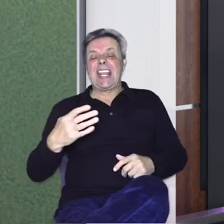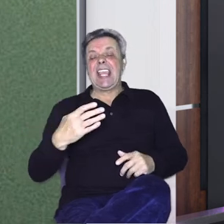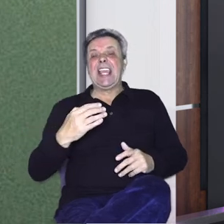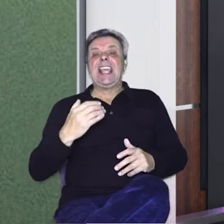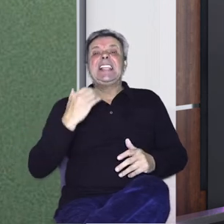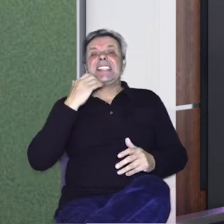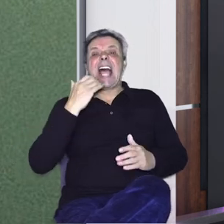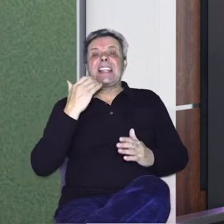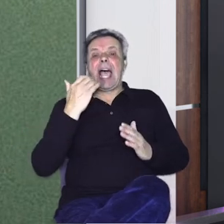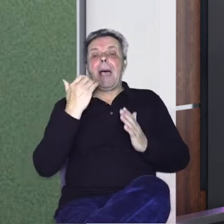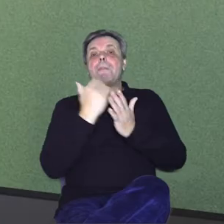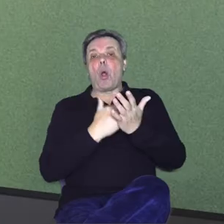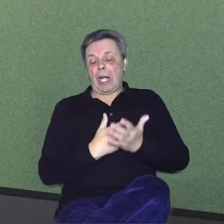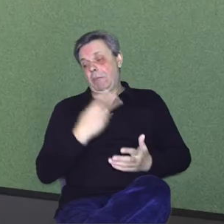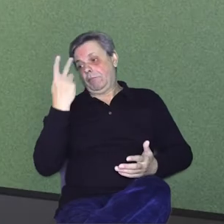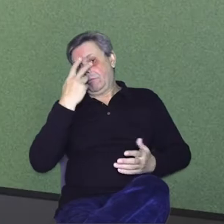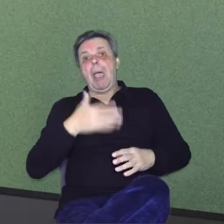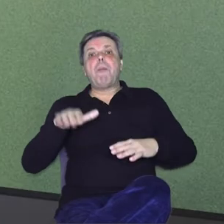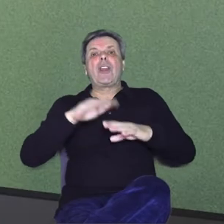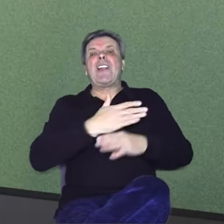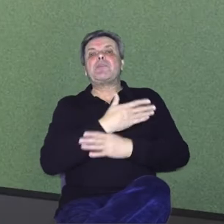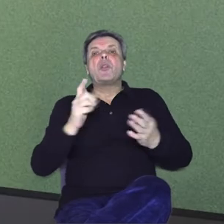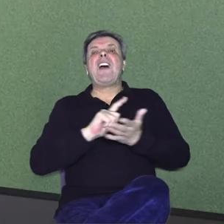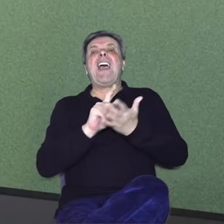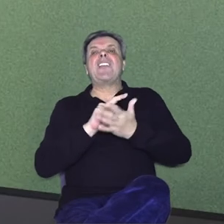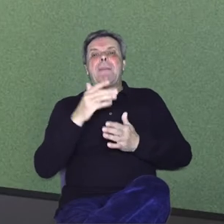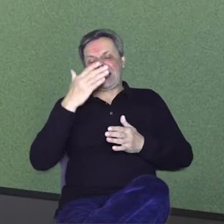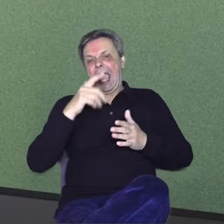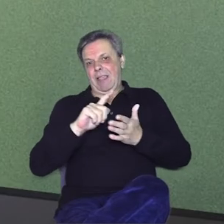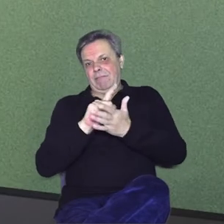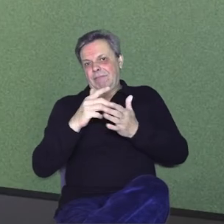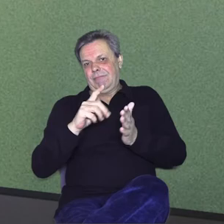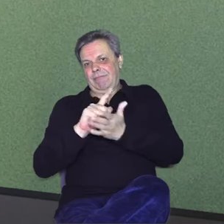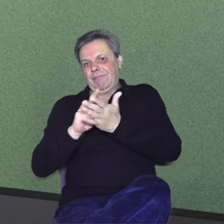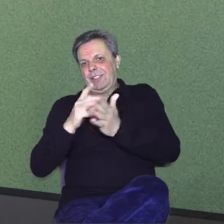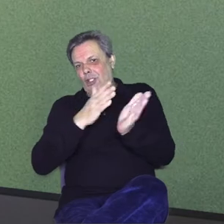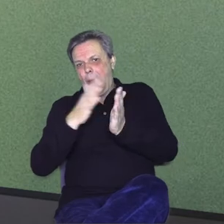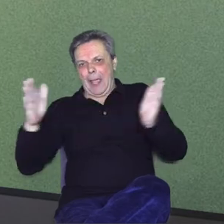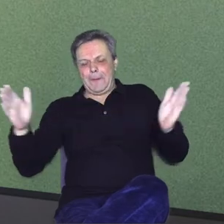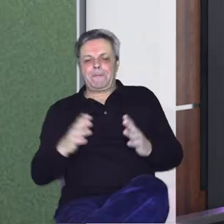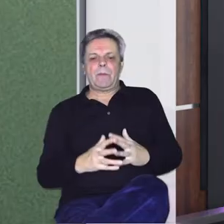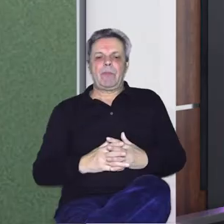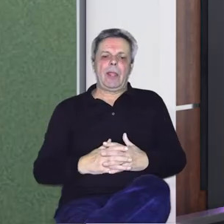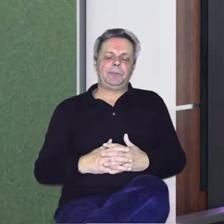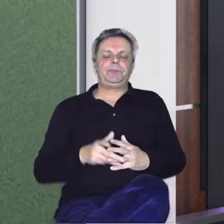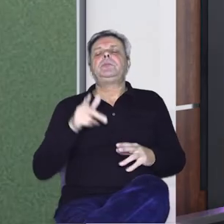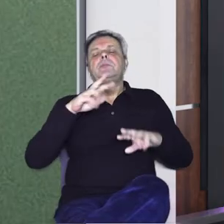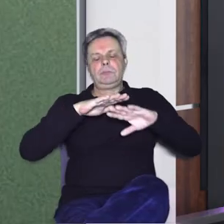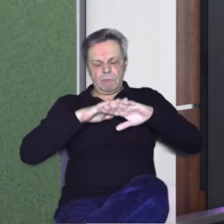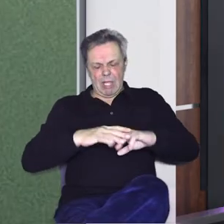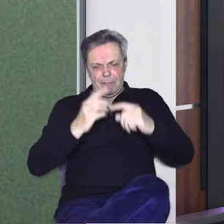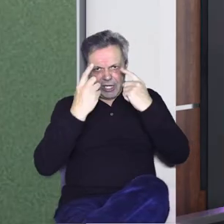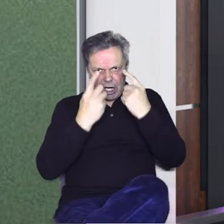programa. Zašto? Jer smo pokrivali sve vremenske zone. Svaka čast. I to danas funkcionira i dalje? Ta mreža je